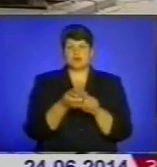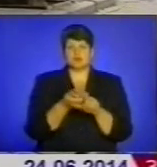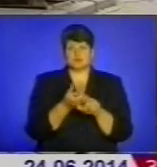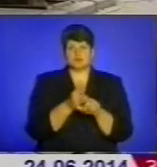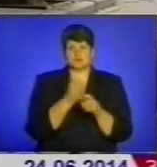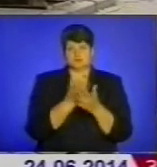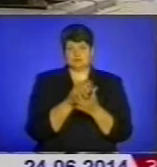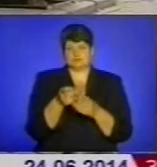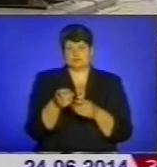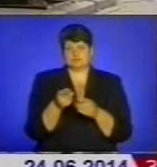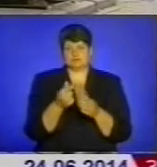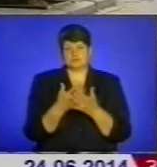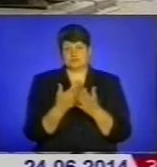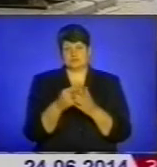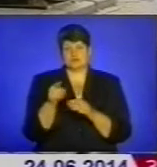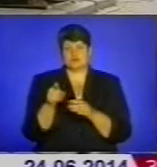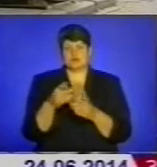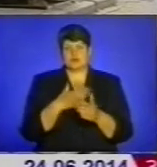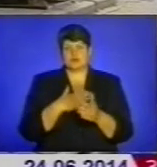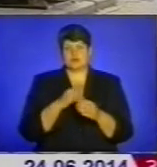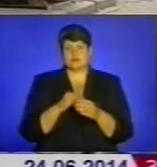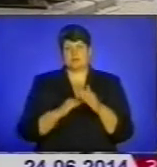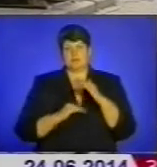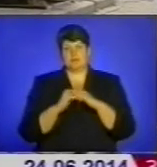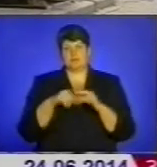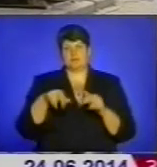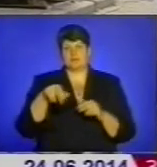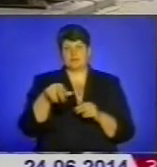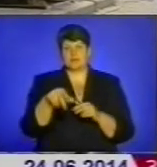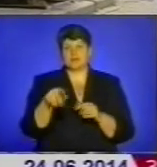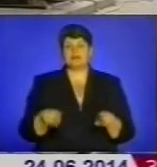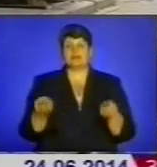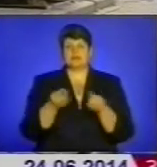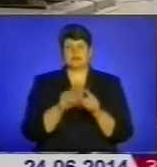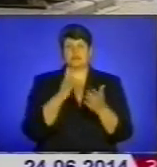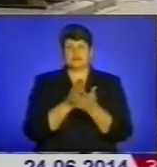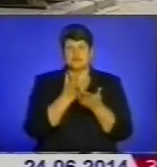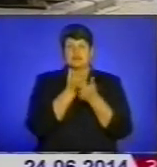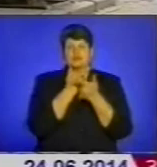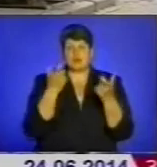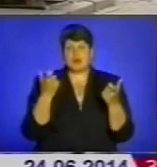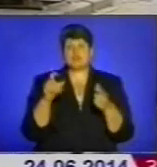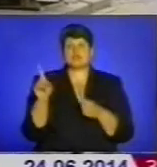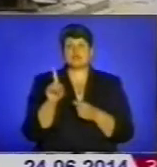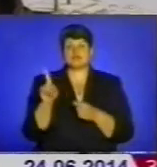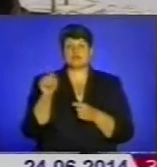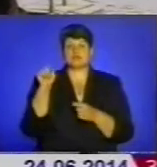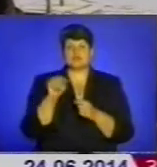тієї, яка є під нашими ногами. Також є інформація, що в